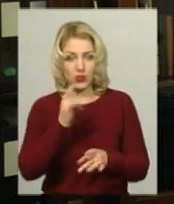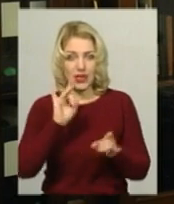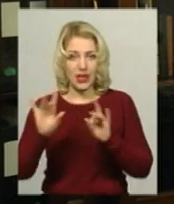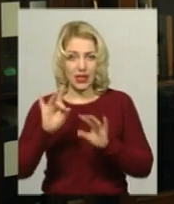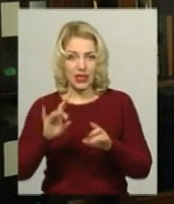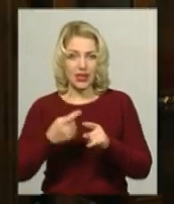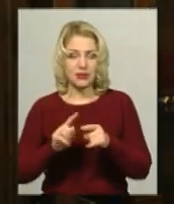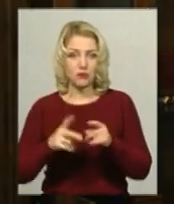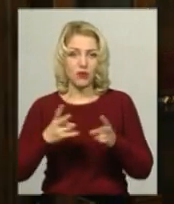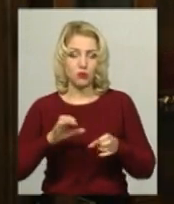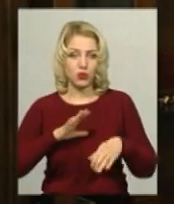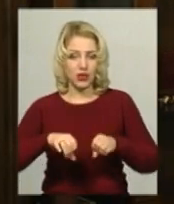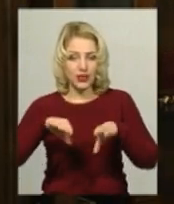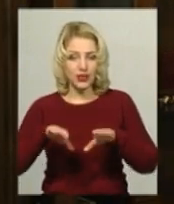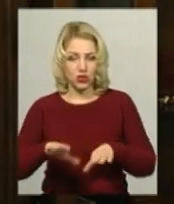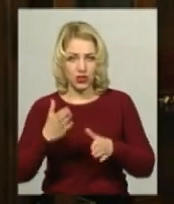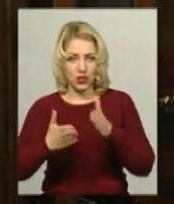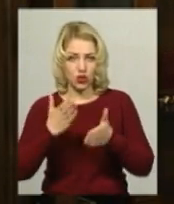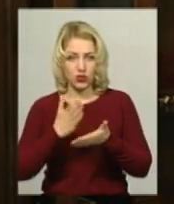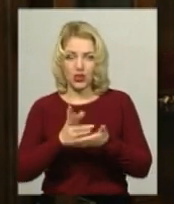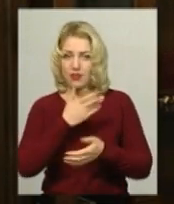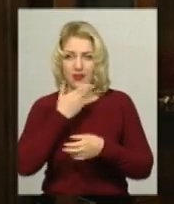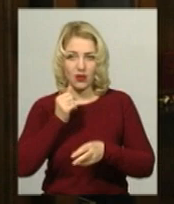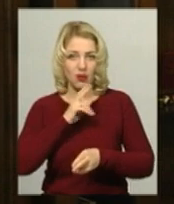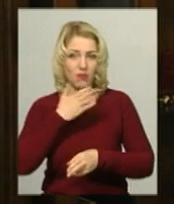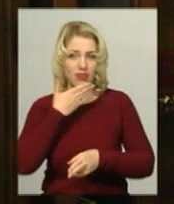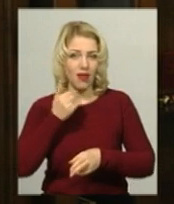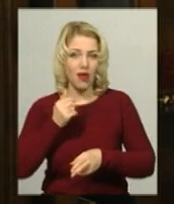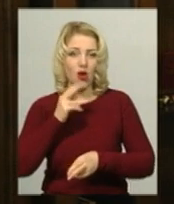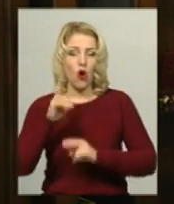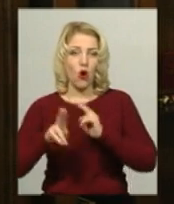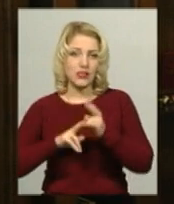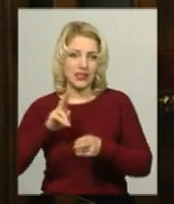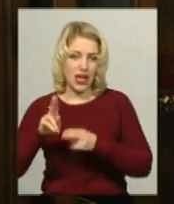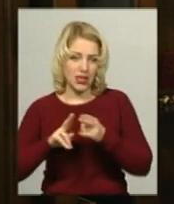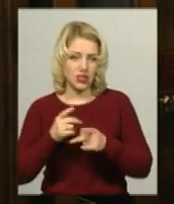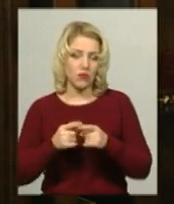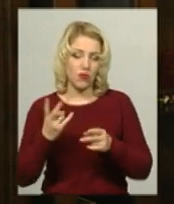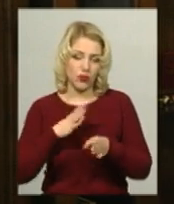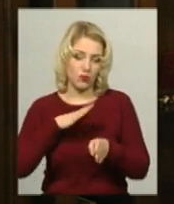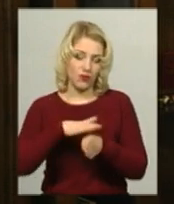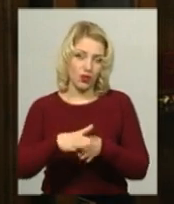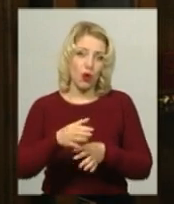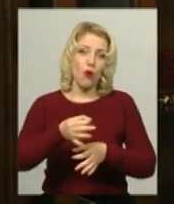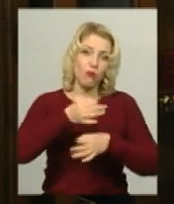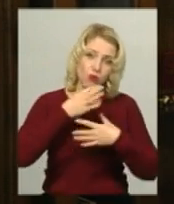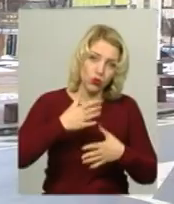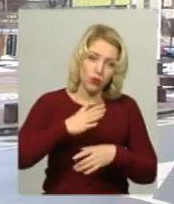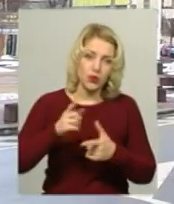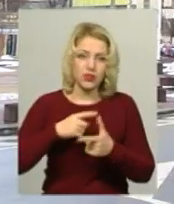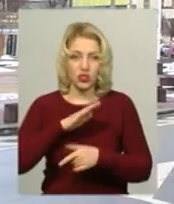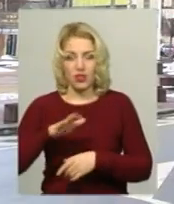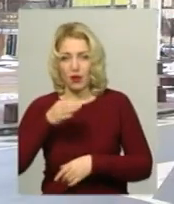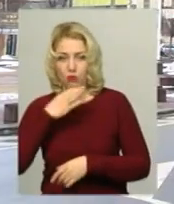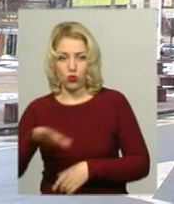відповідне рішення. Якщо воно є і ніки не оскаржено, воно повинно бути виконане. Подобається нам це чи не подобається.